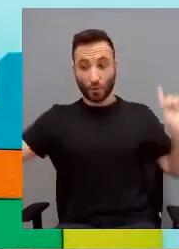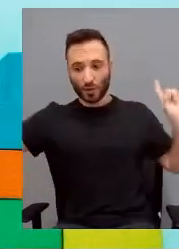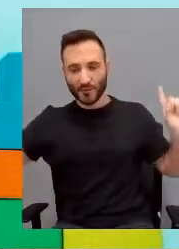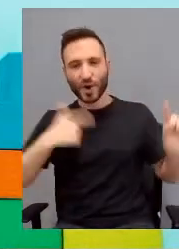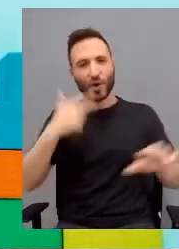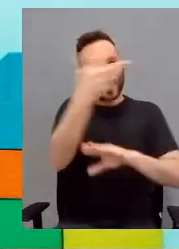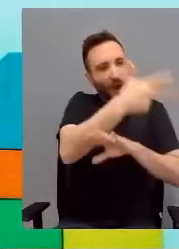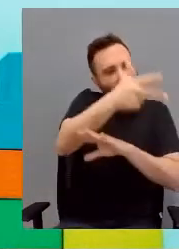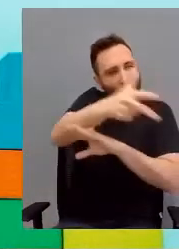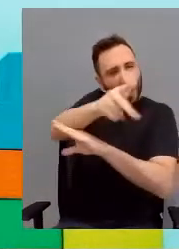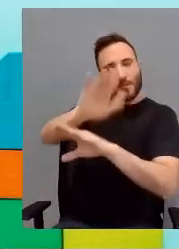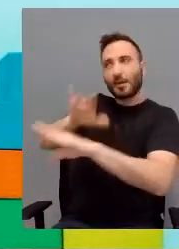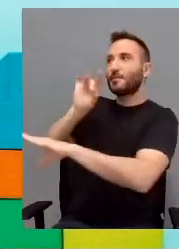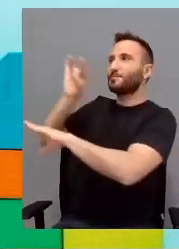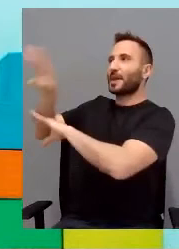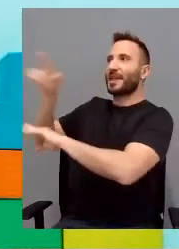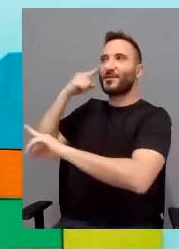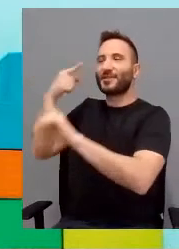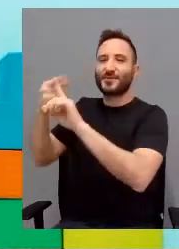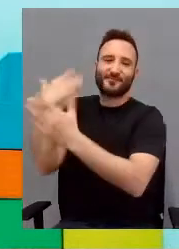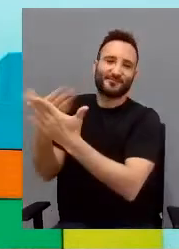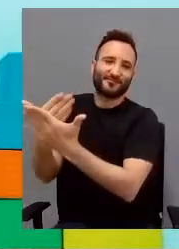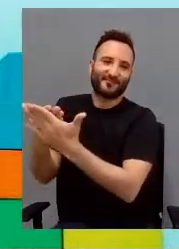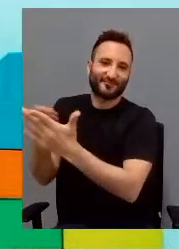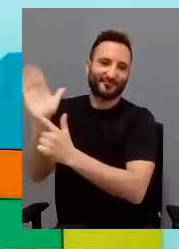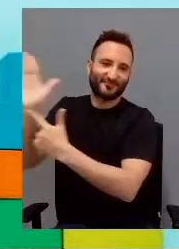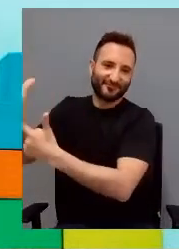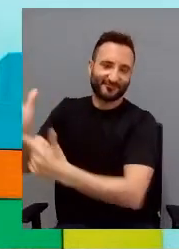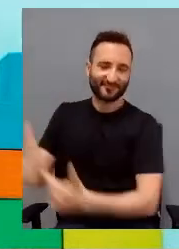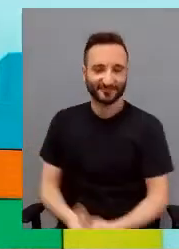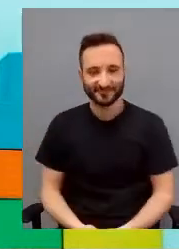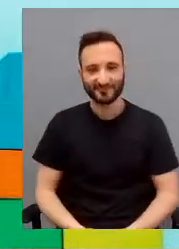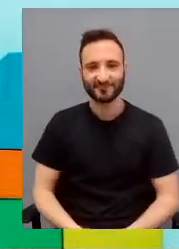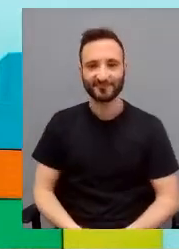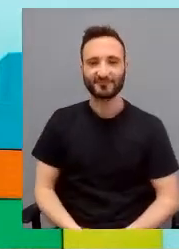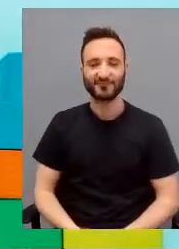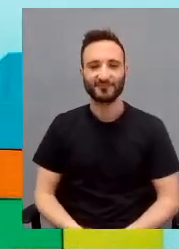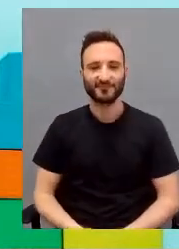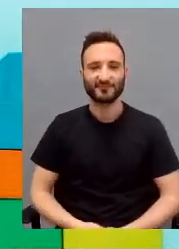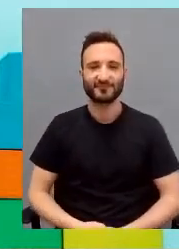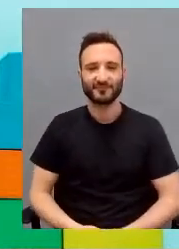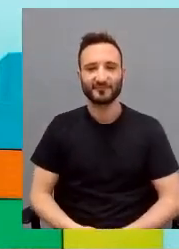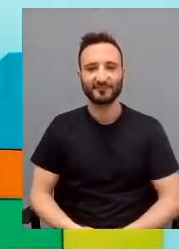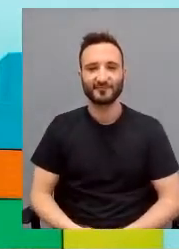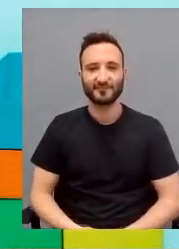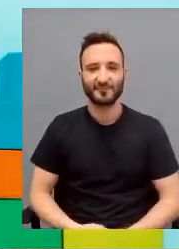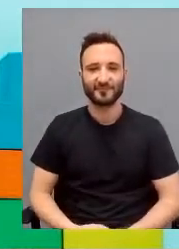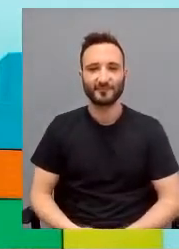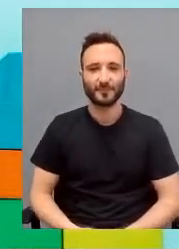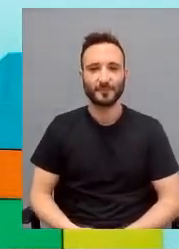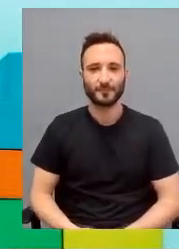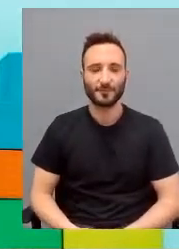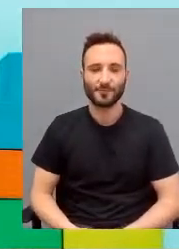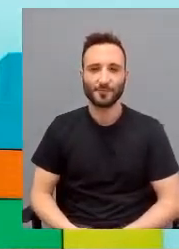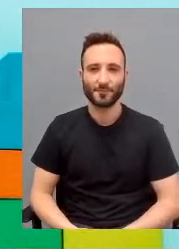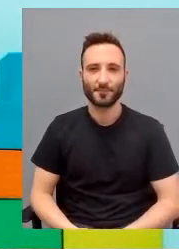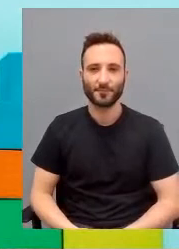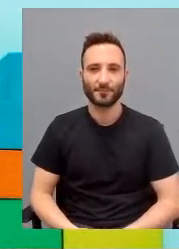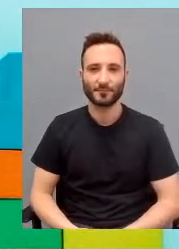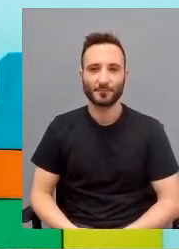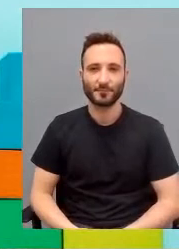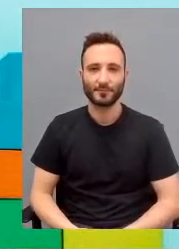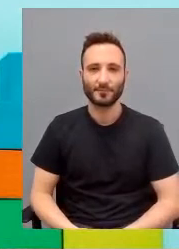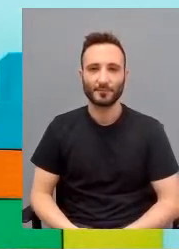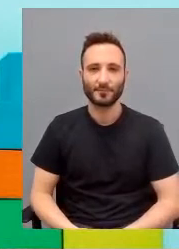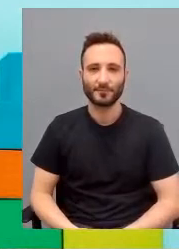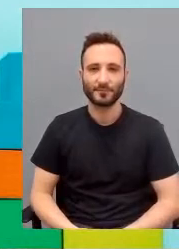Abbiamo notato che alcune persone, alcuni dei ragazzi di Cascina Rossago, con un grande bisogno di stabilità e anche